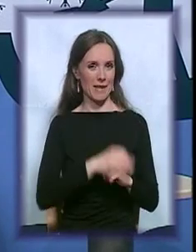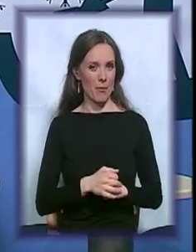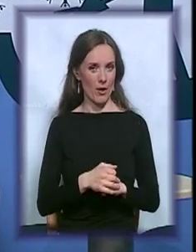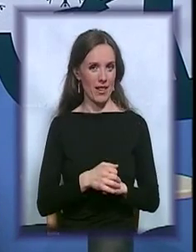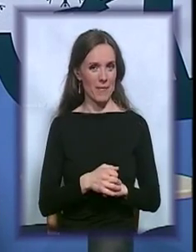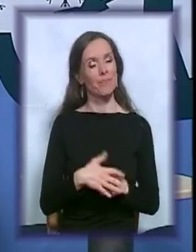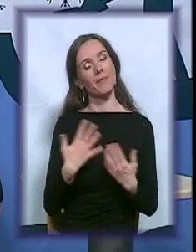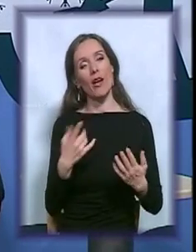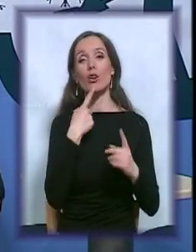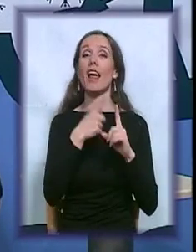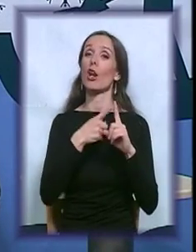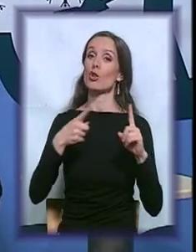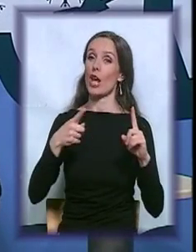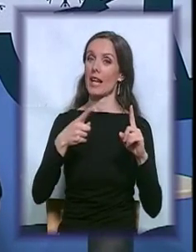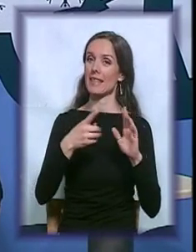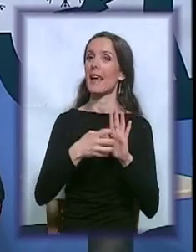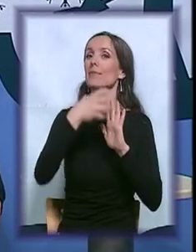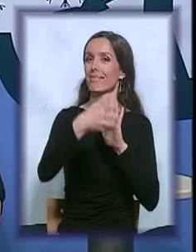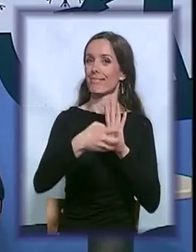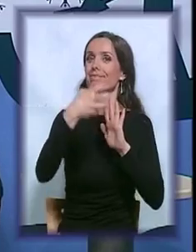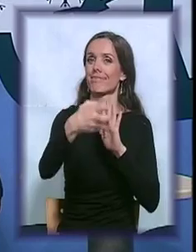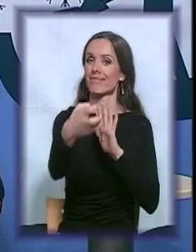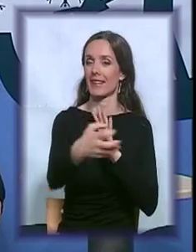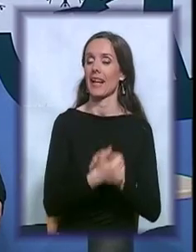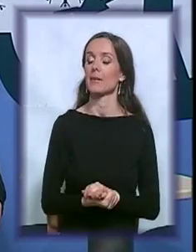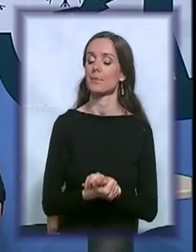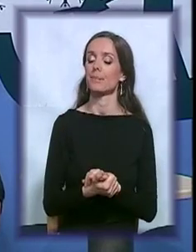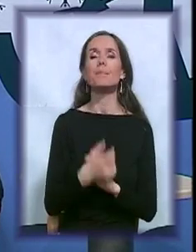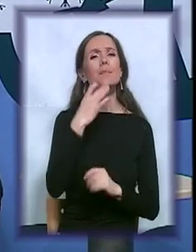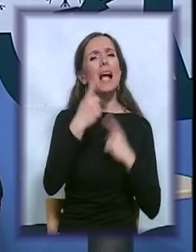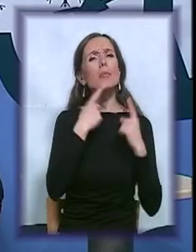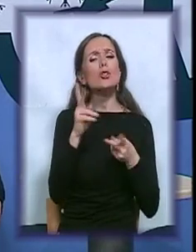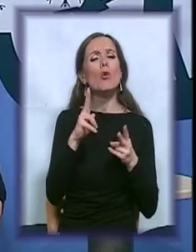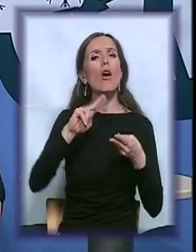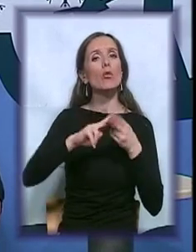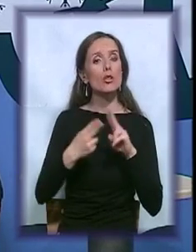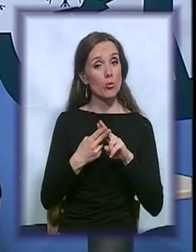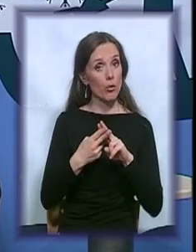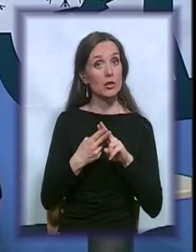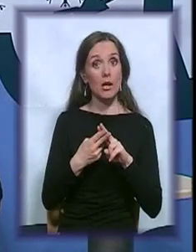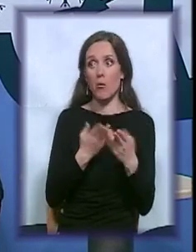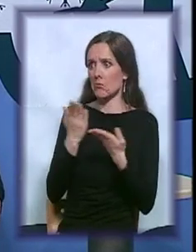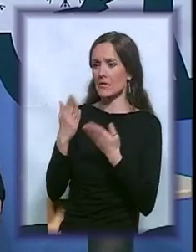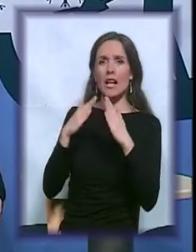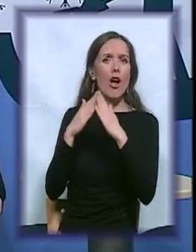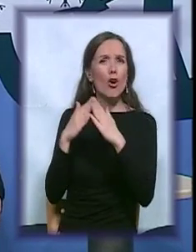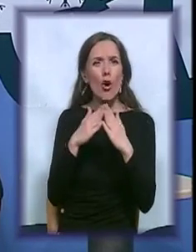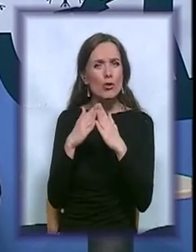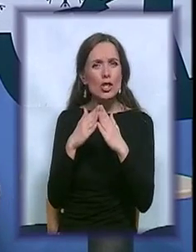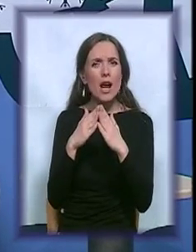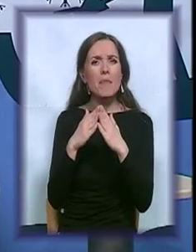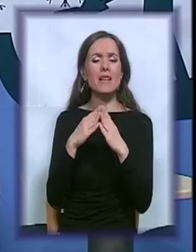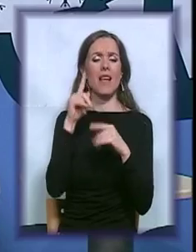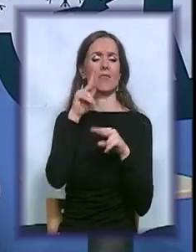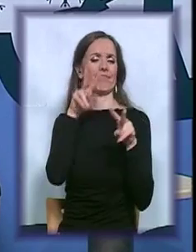rečenica ide dalje. Kada pričamo o tome kako i na koji način da se upoznamo, upravo tu, sa našim komšijama, sa onim predrasudama, kada